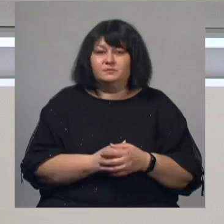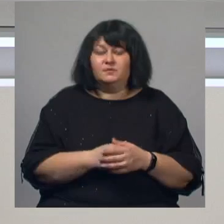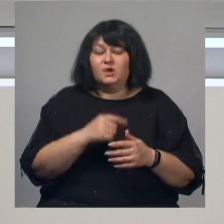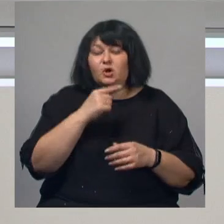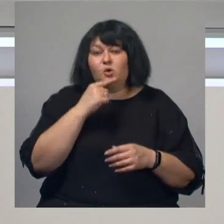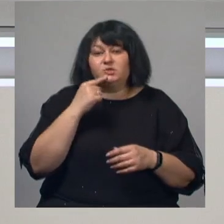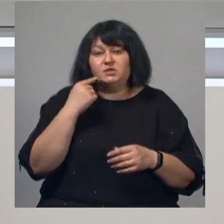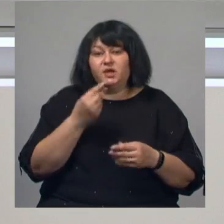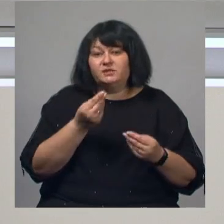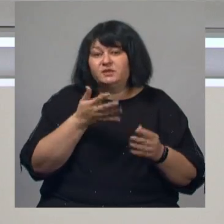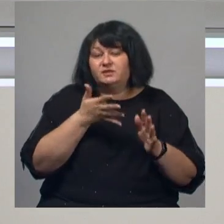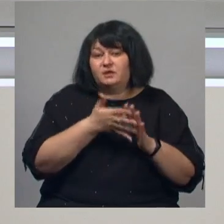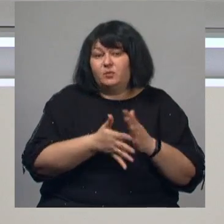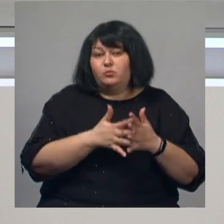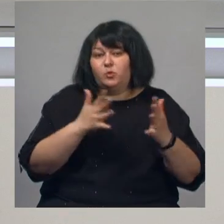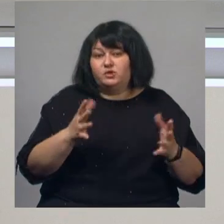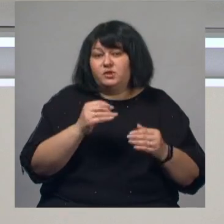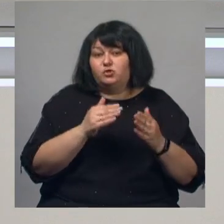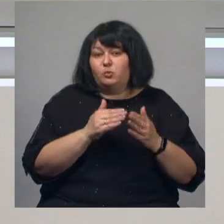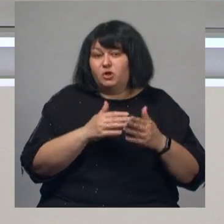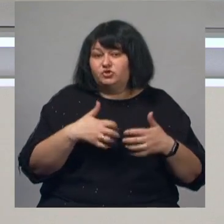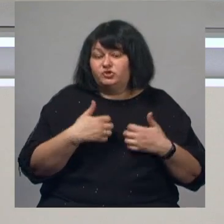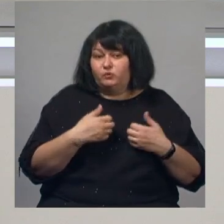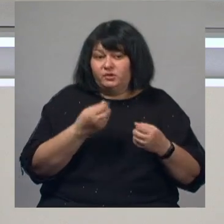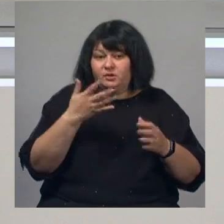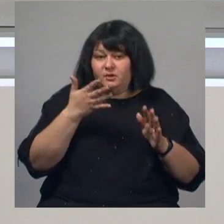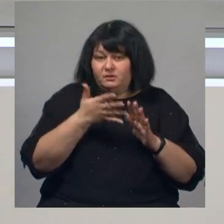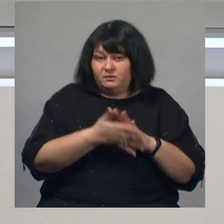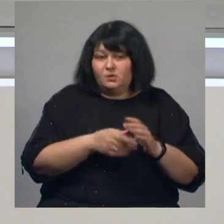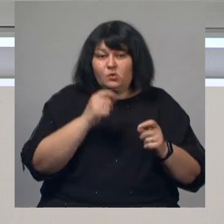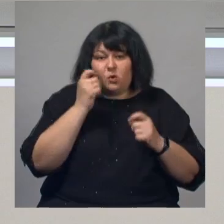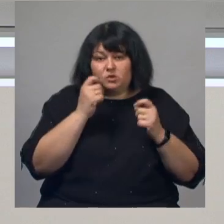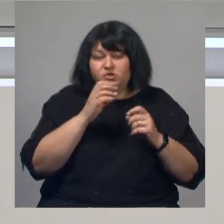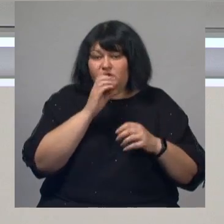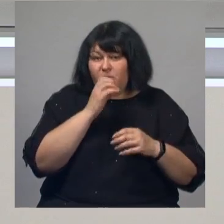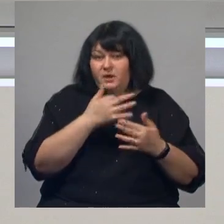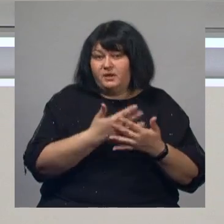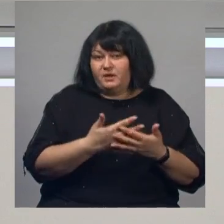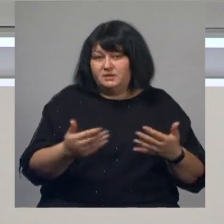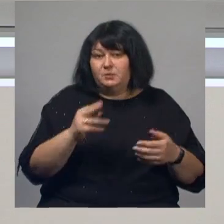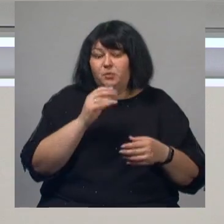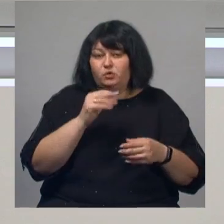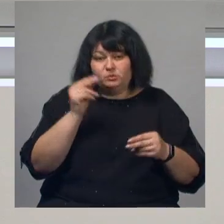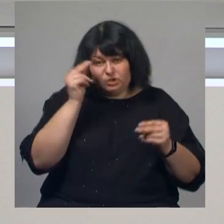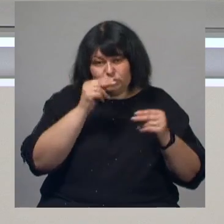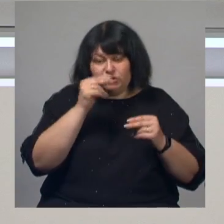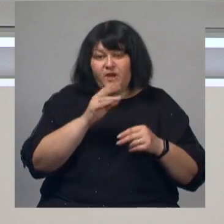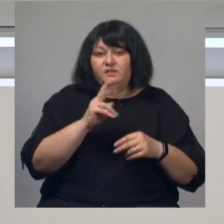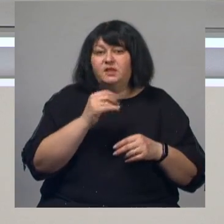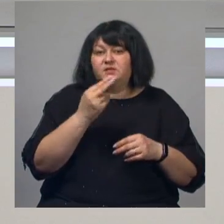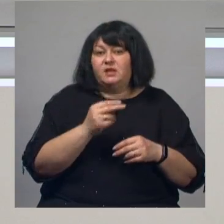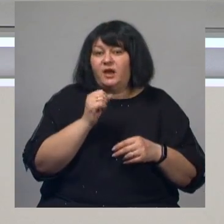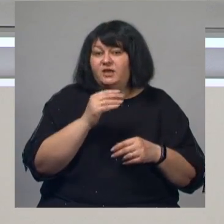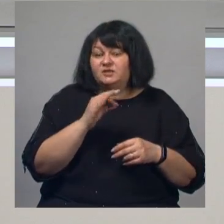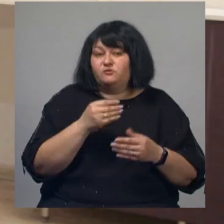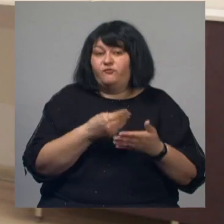Россияне стали тратить больше денег на домашних животных. Расходы владельцев кошек, собак и прочих питомцев изучили в Национальном агентстве